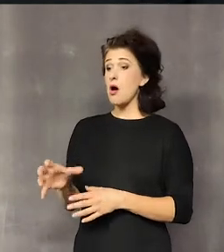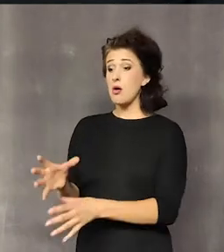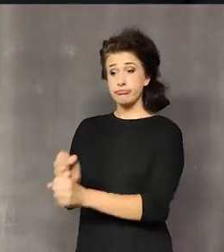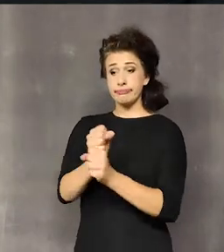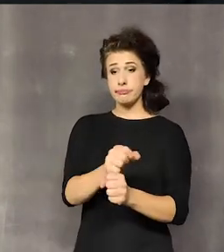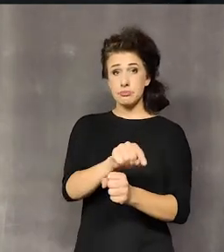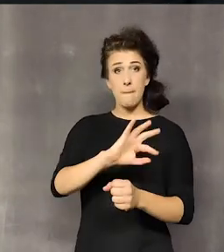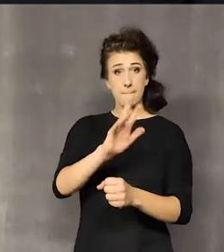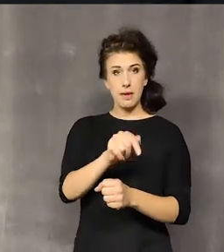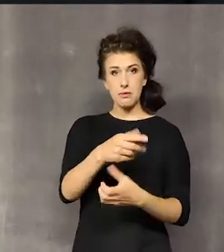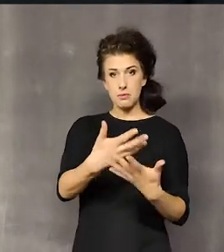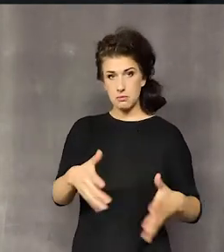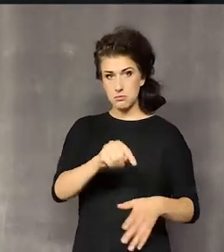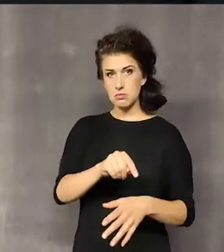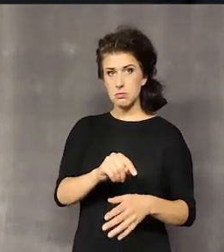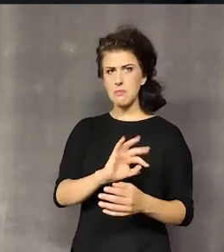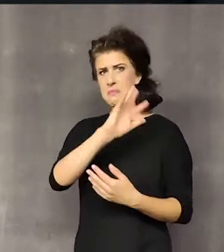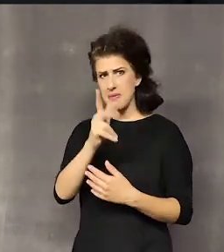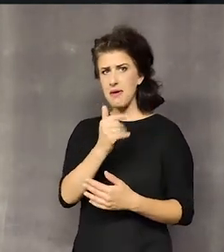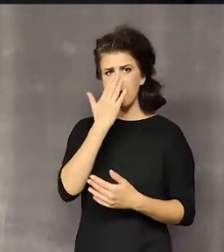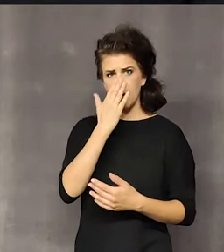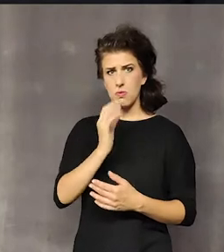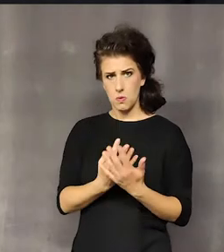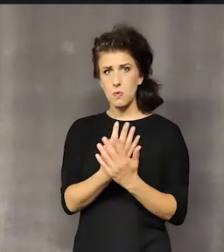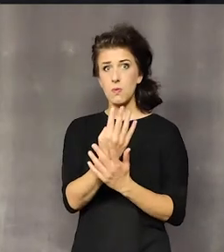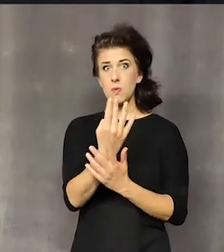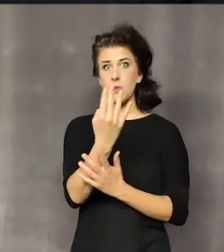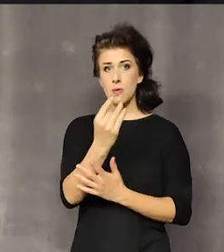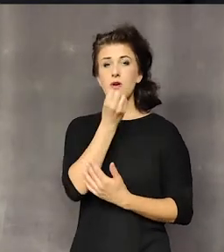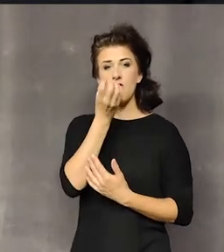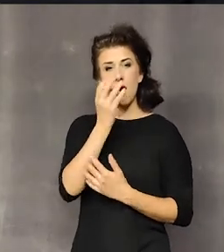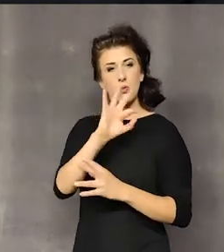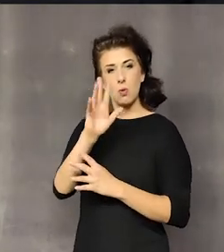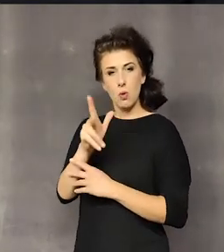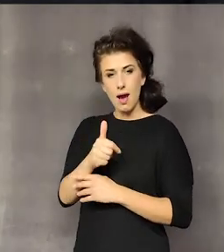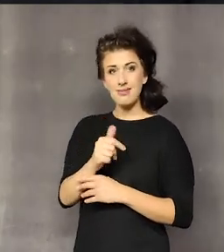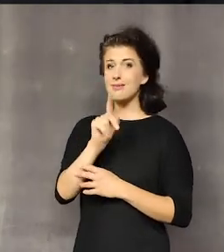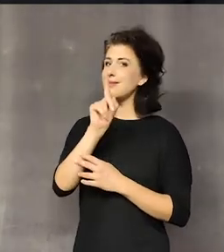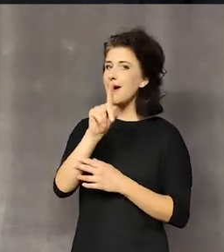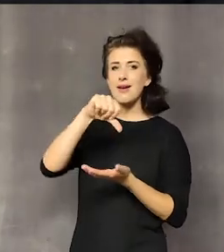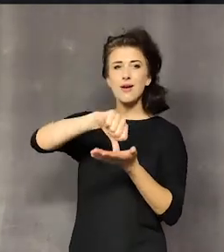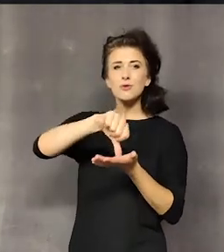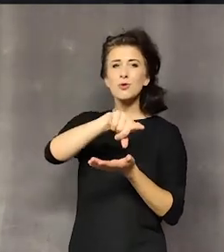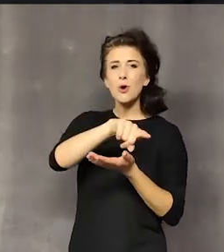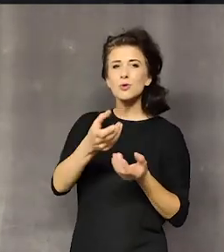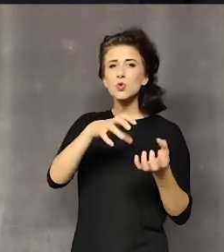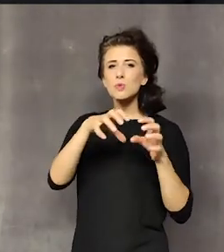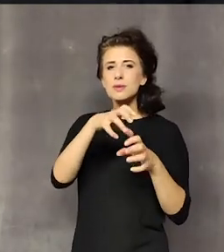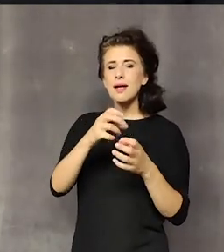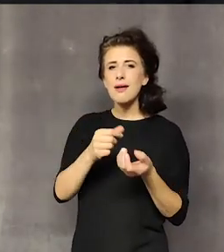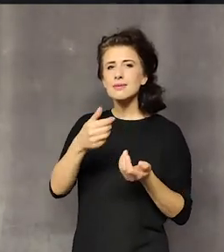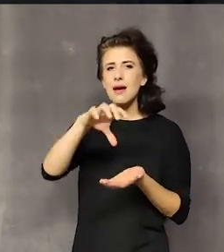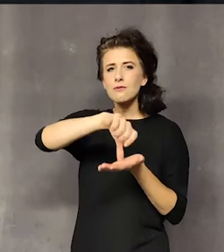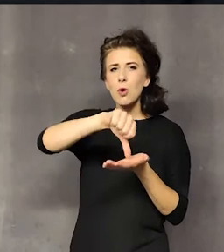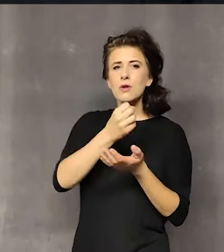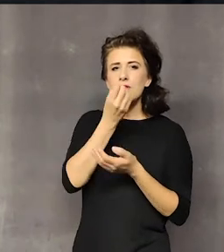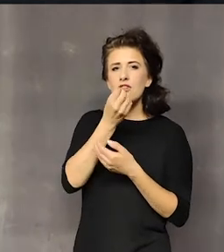pięknie wyglądać. Będzie oczywiście bujna, będzie miała ładny kwiat, ale substancji czynnych tam będzie naprawdę jak na